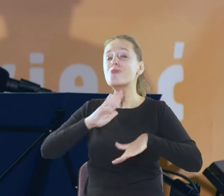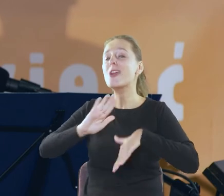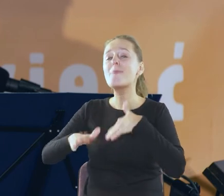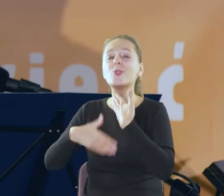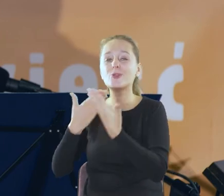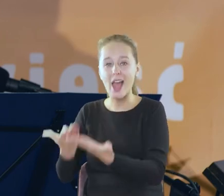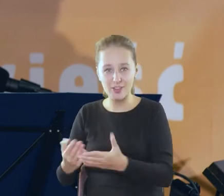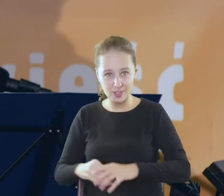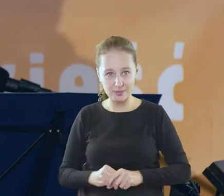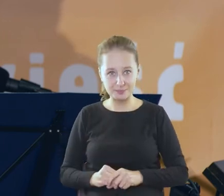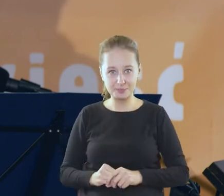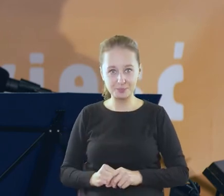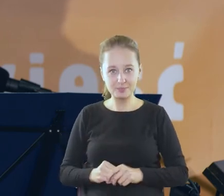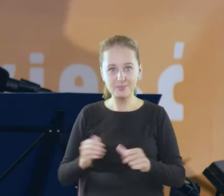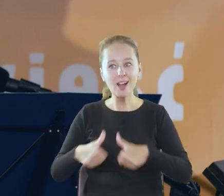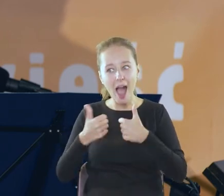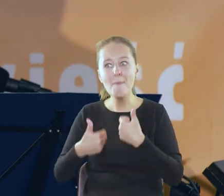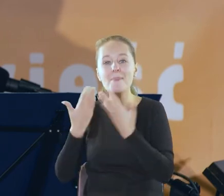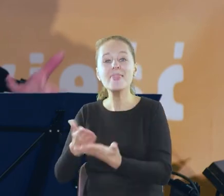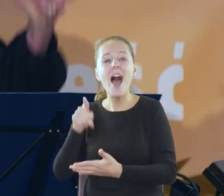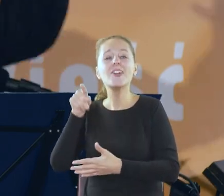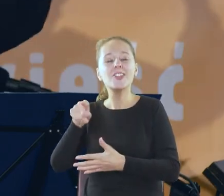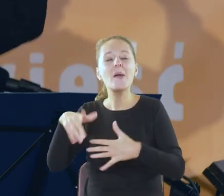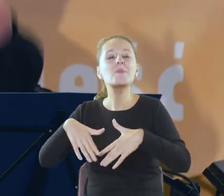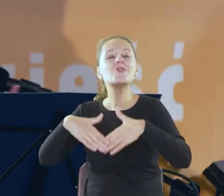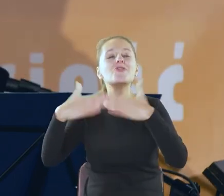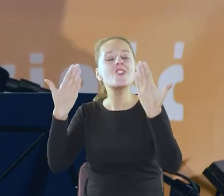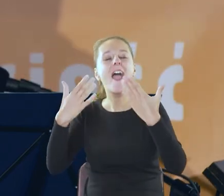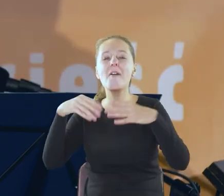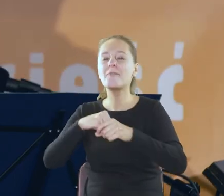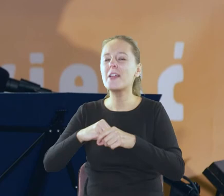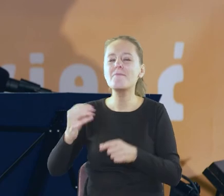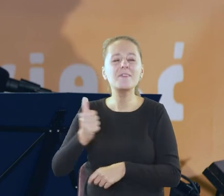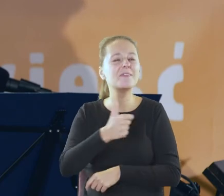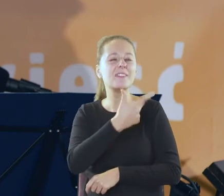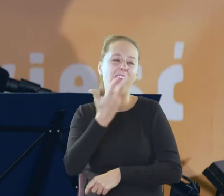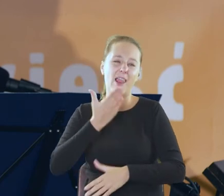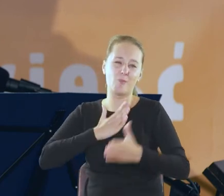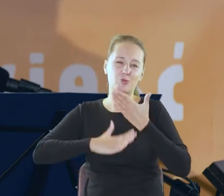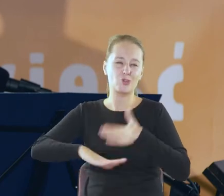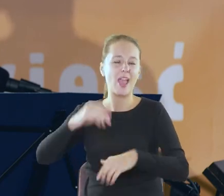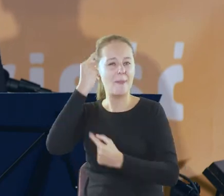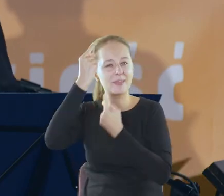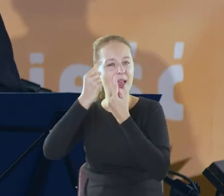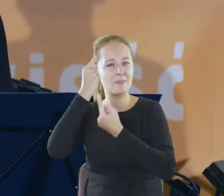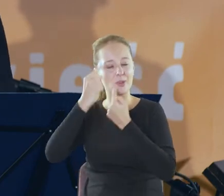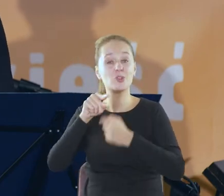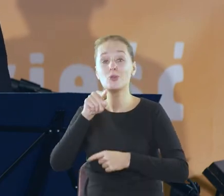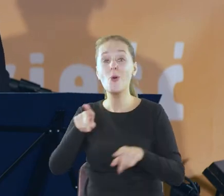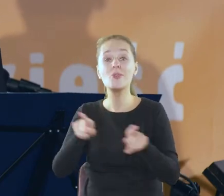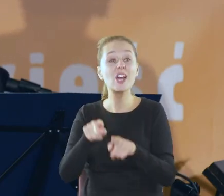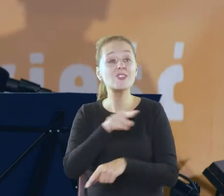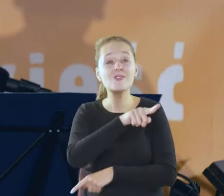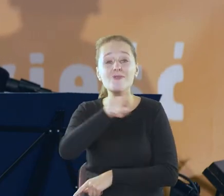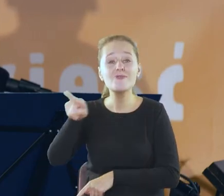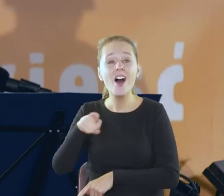i żeby jej dać tamten dzień z wieloma przyjemnymi myślami i to jest też wasze